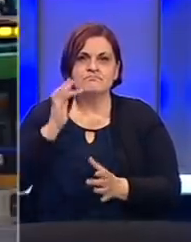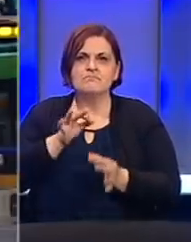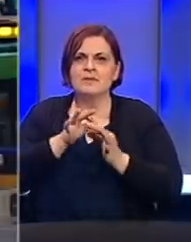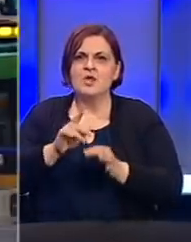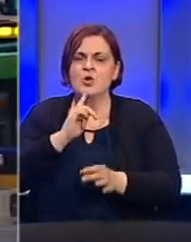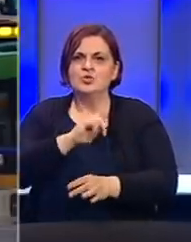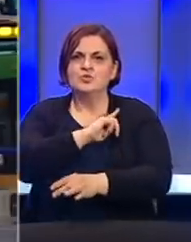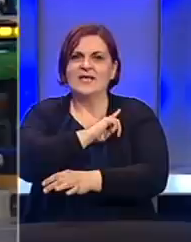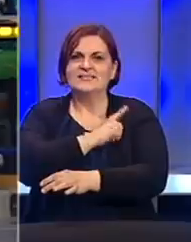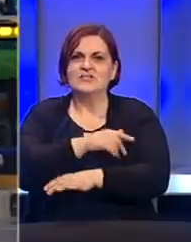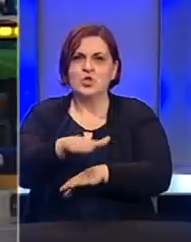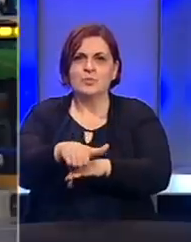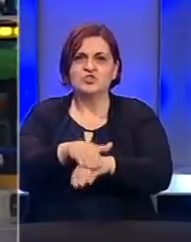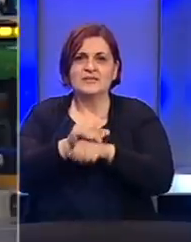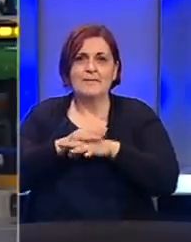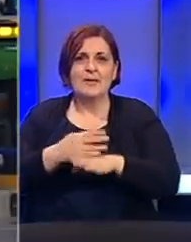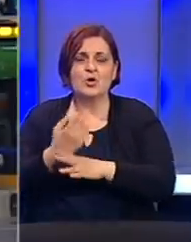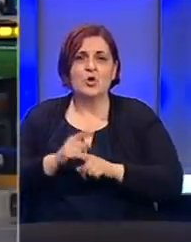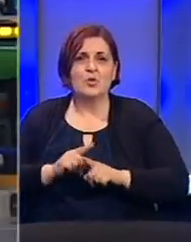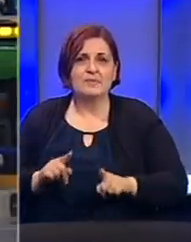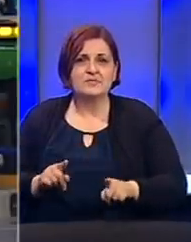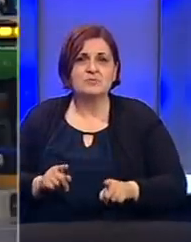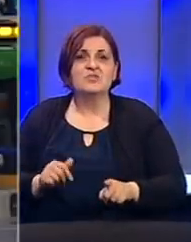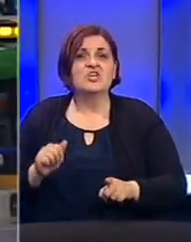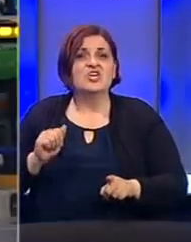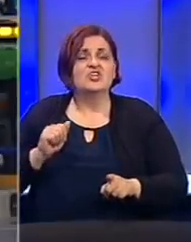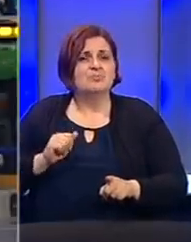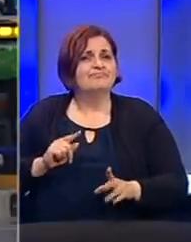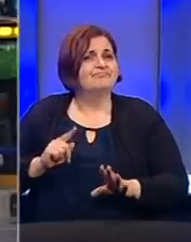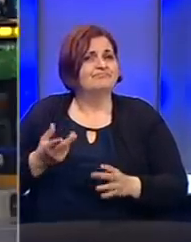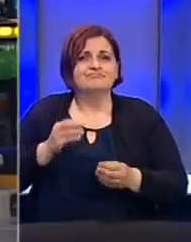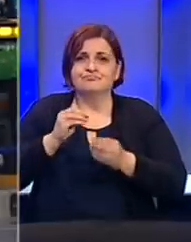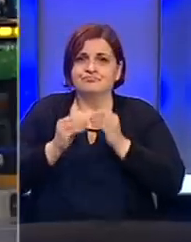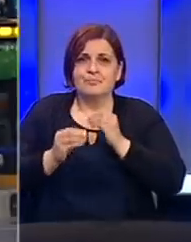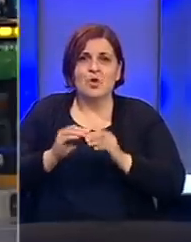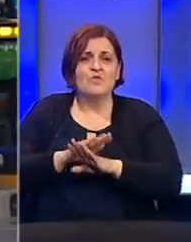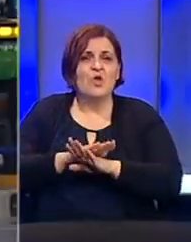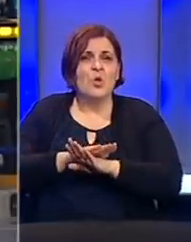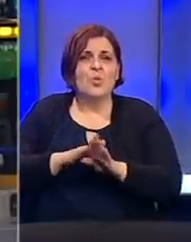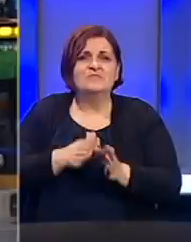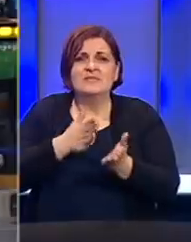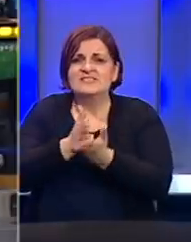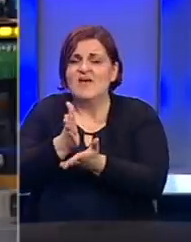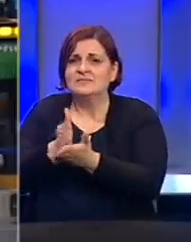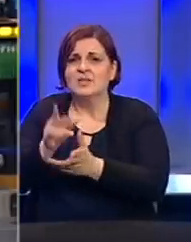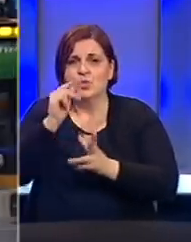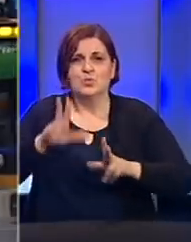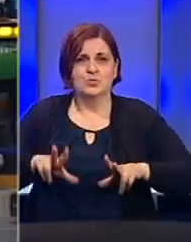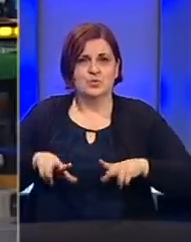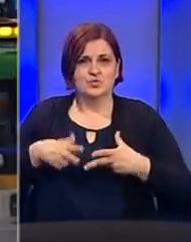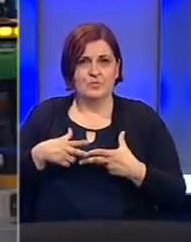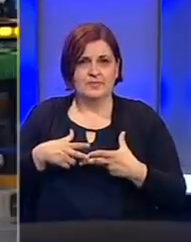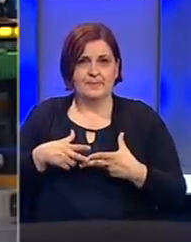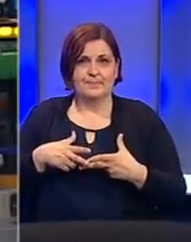Restriktivne mjere koje su nas nazije od početka pandemije koronavirusa nesumljivo će imati daleko sežne posljedice na gotovo sve aspekte